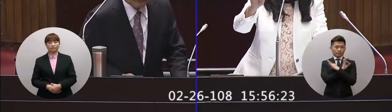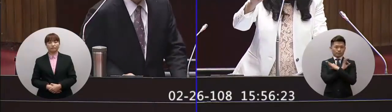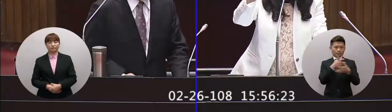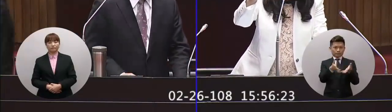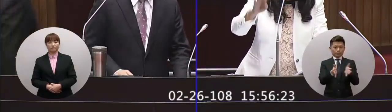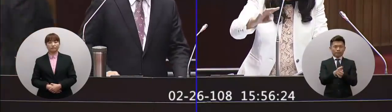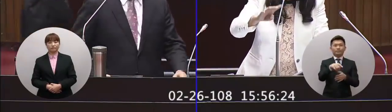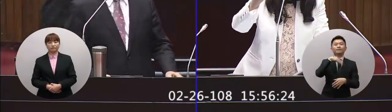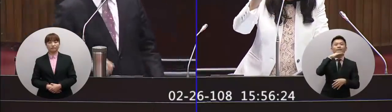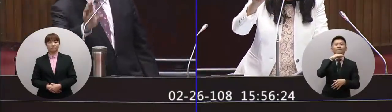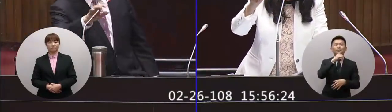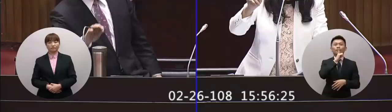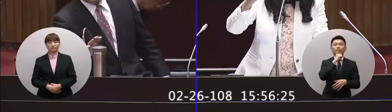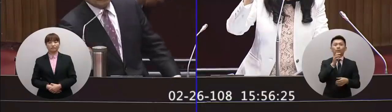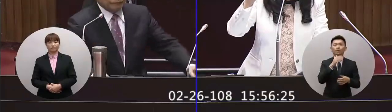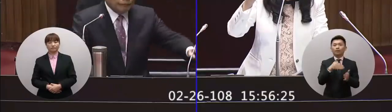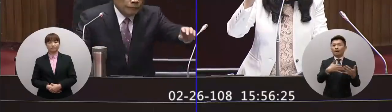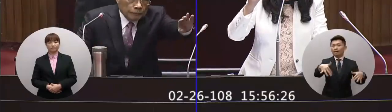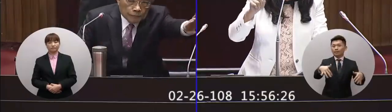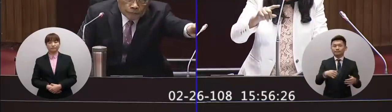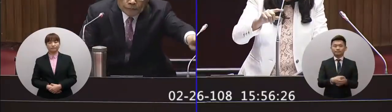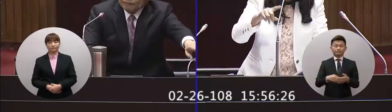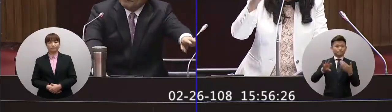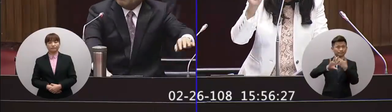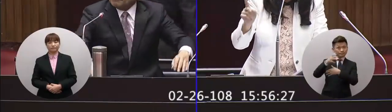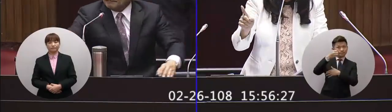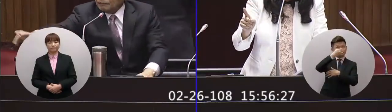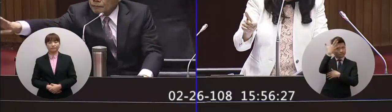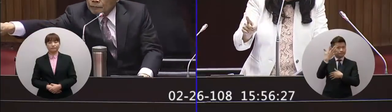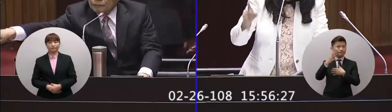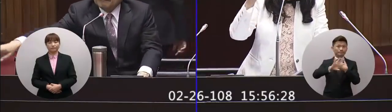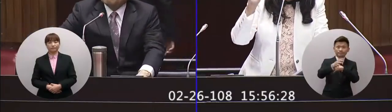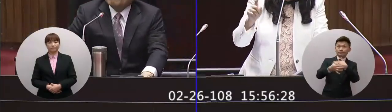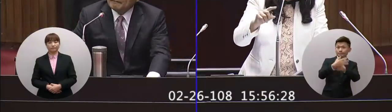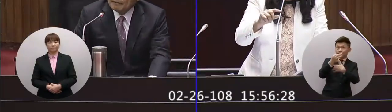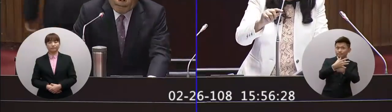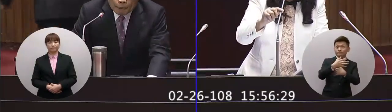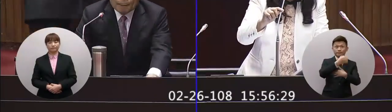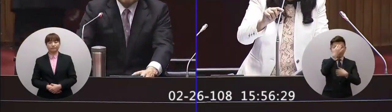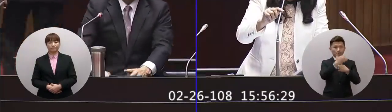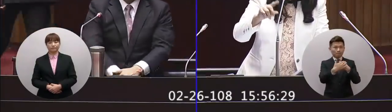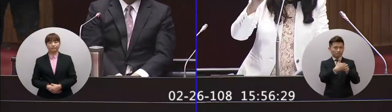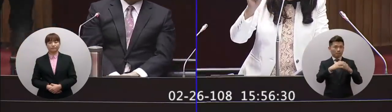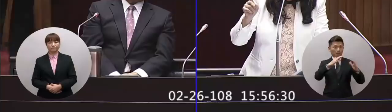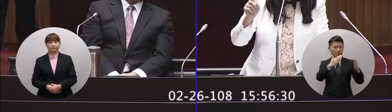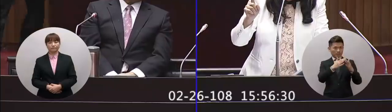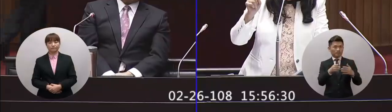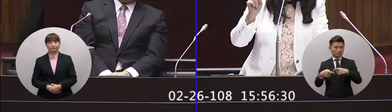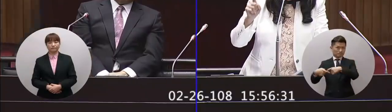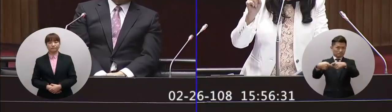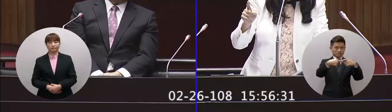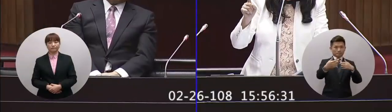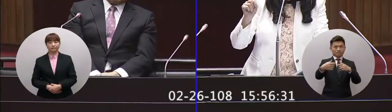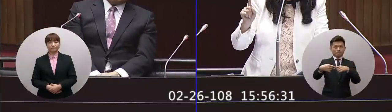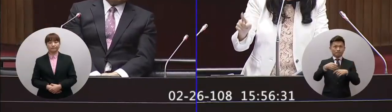你等一下還沒講完這個組織呢是聯繫了海外的青年海外的僑胞還有青年保衛國家但是這些